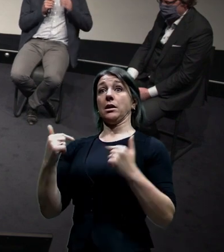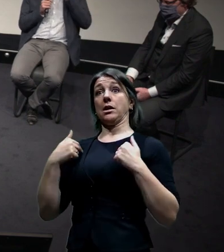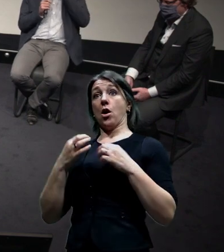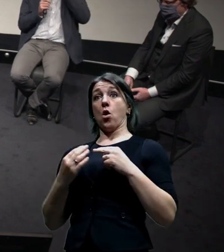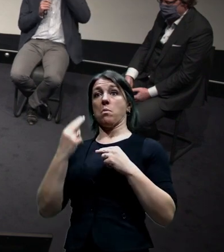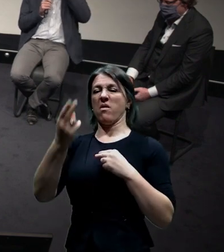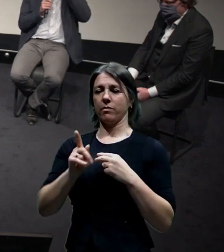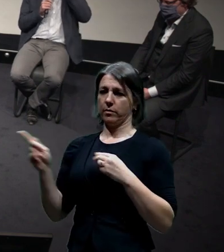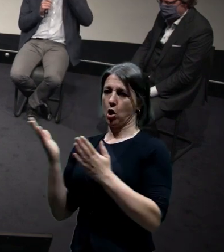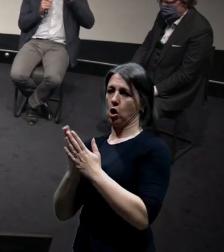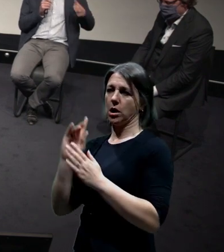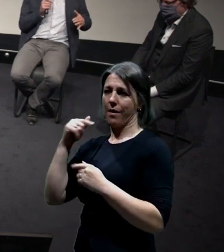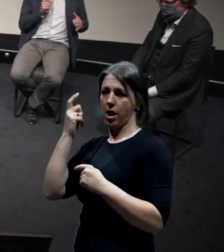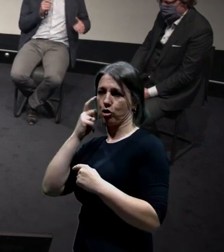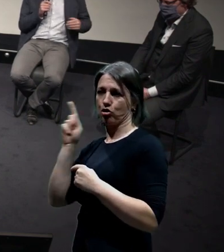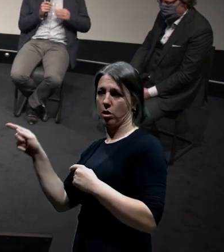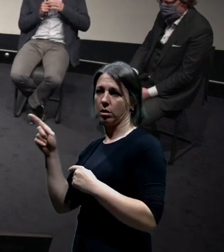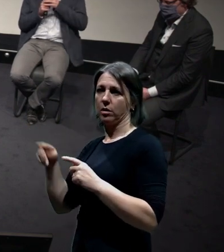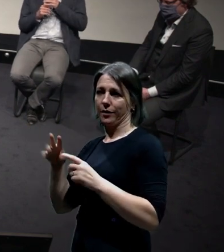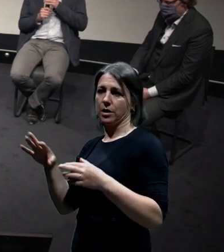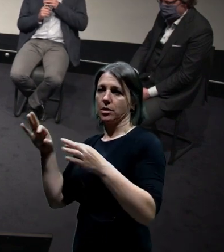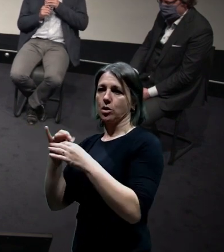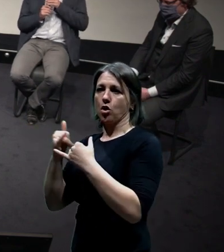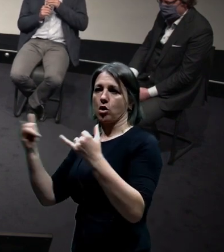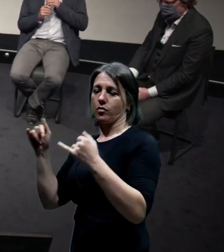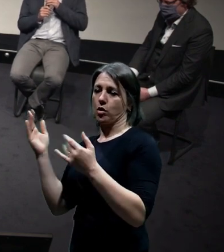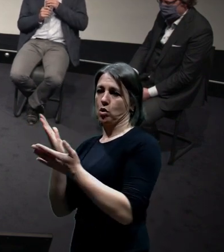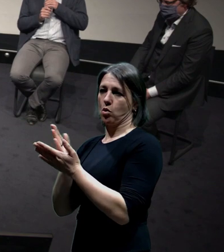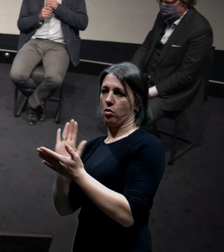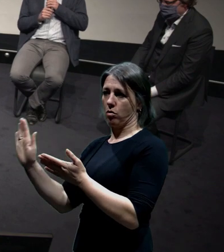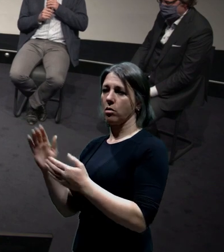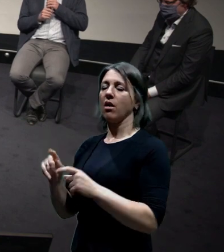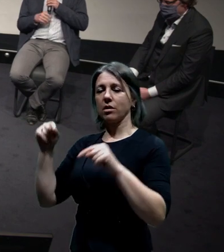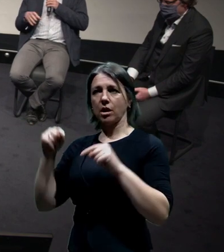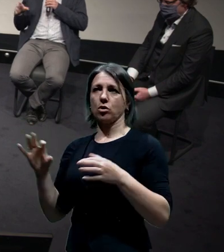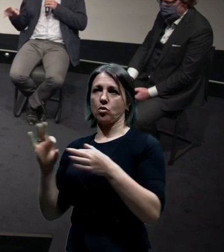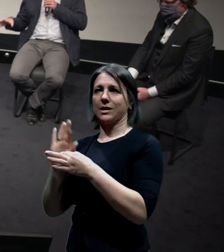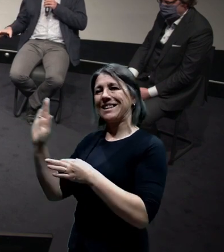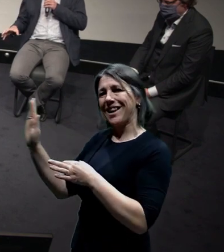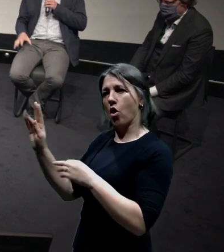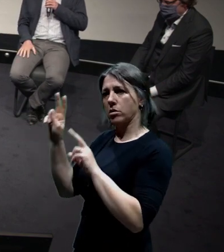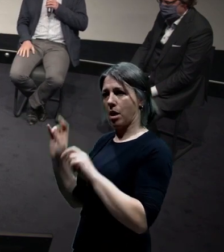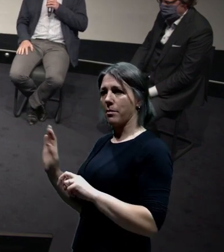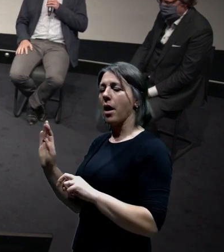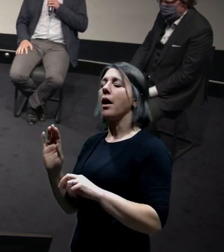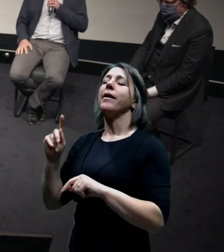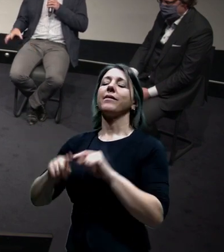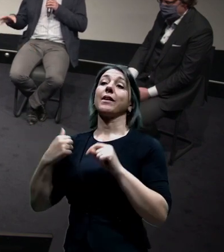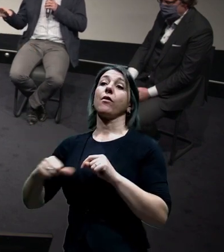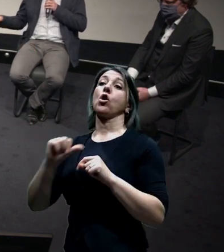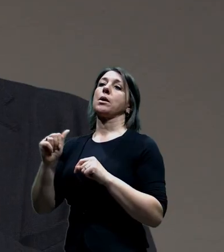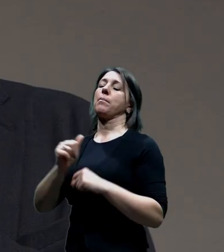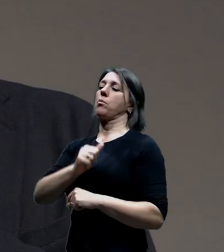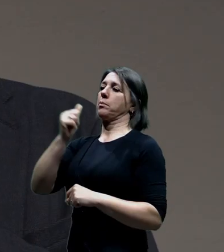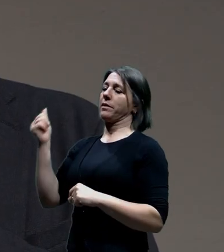územní rozvoj, a tohle teď se propojivujeme skutečně v rovině územního rozvoje, ale když já jsem přišel na začátku minulého roku